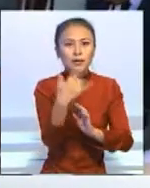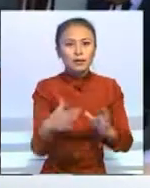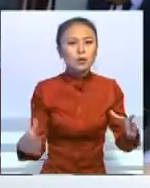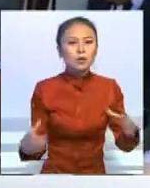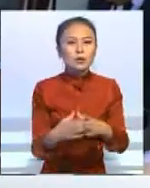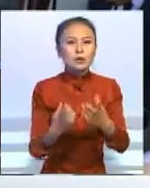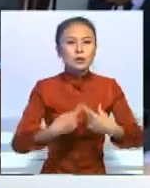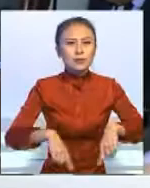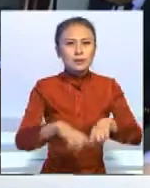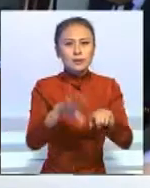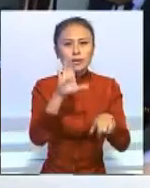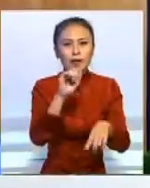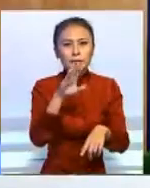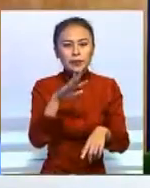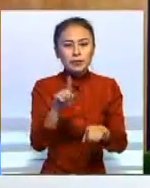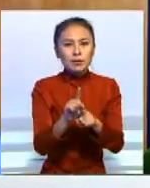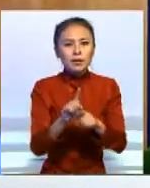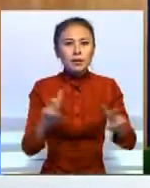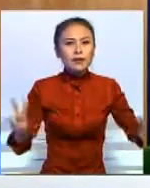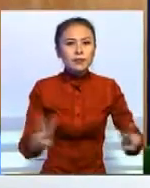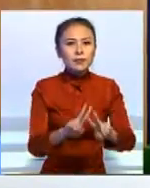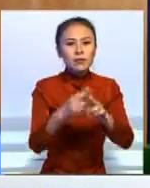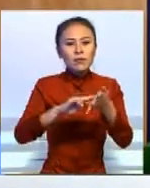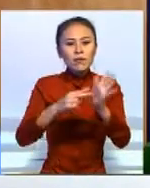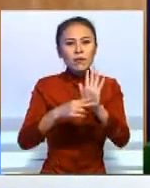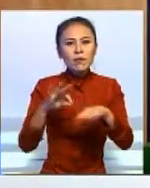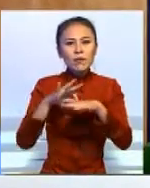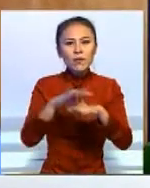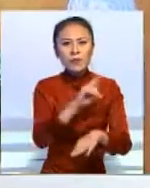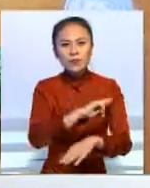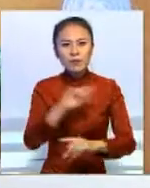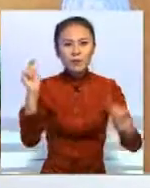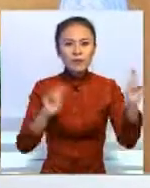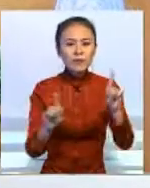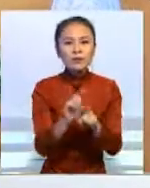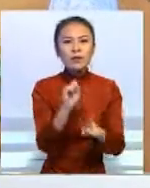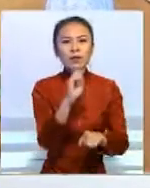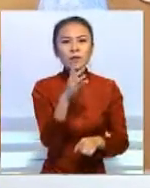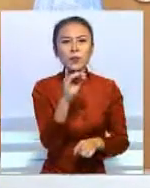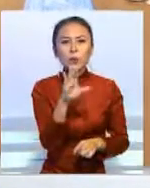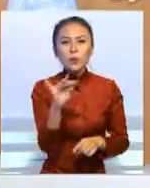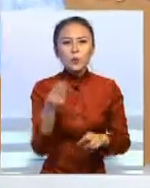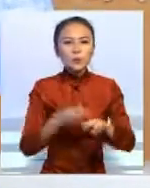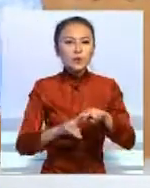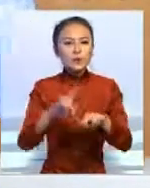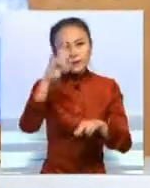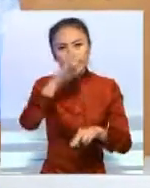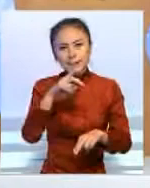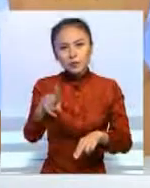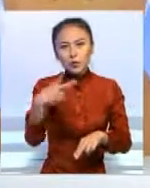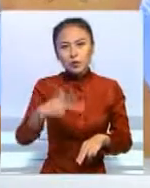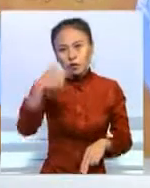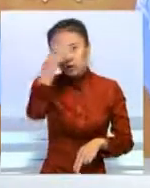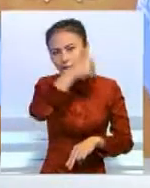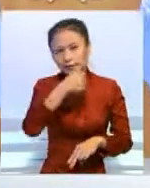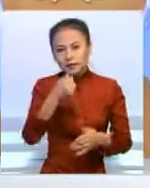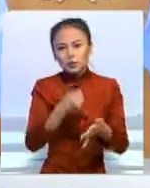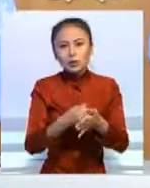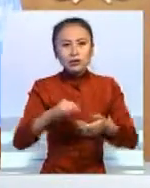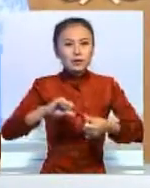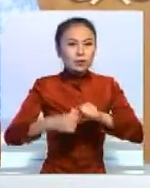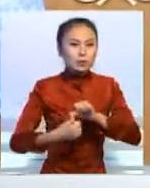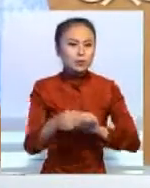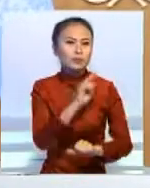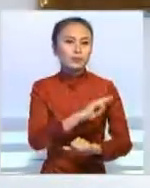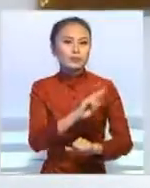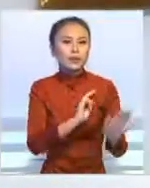ұнтымақтастығы ұйымы саммитіне орай астанаға жасаған сапарын жылы лебізбен еске алды. Антонио Кутеріш Қазақстан 2030 жылға дейін